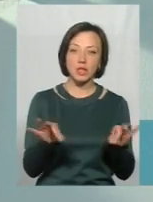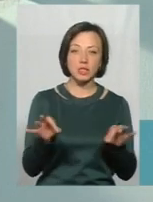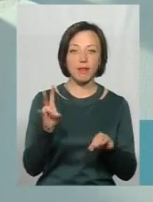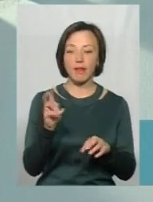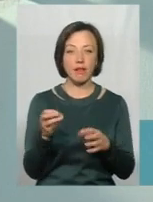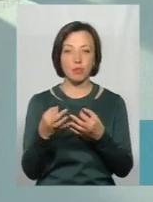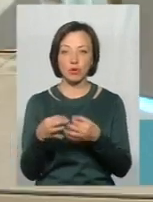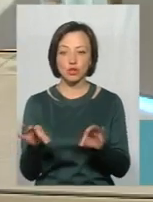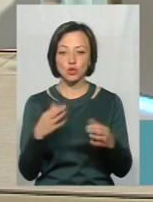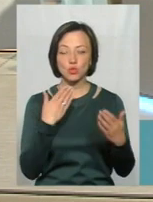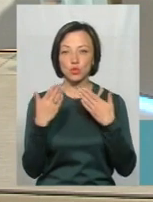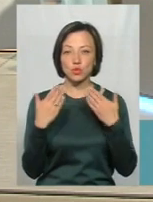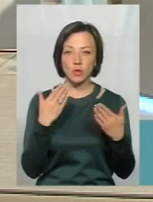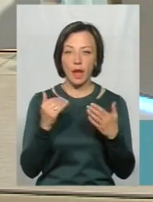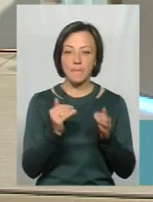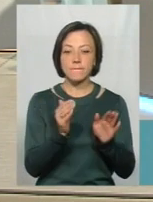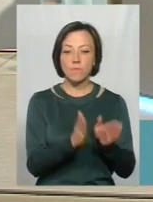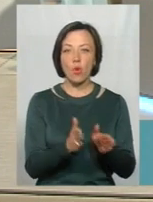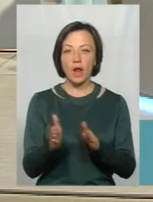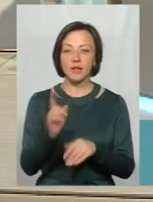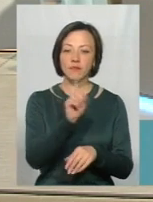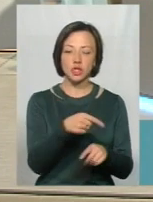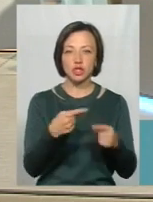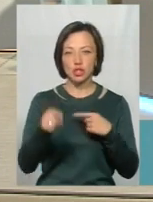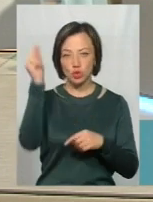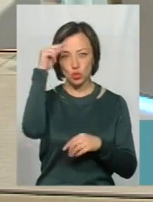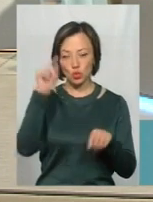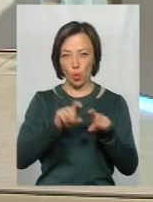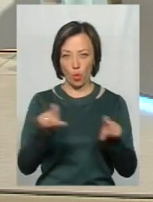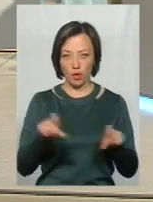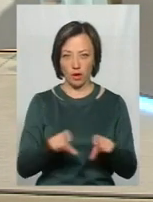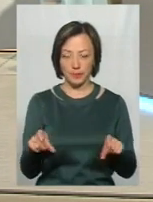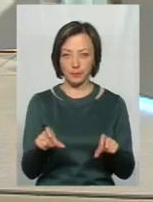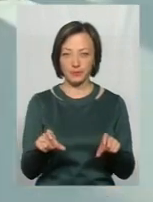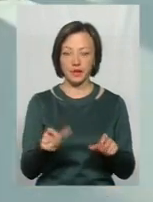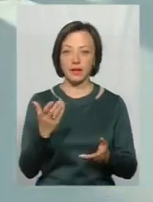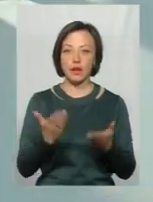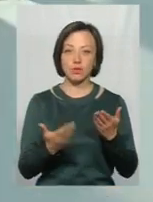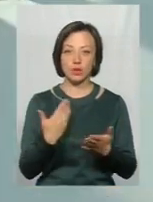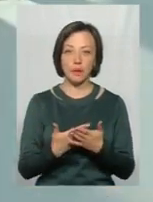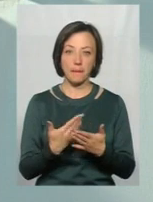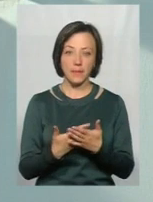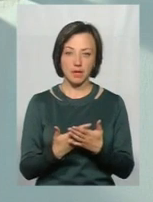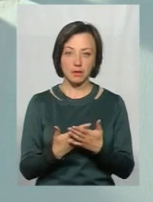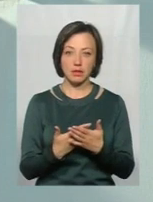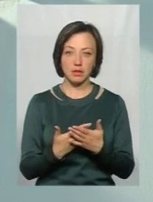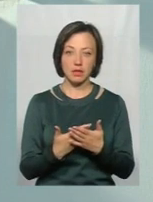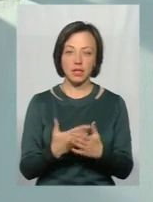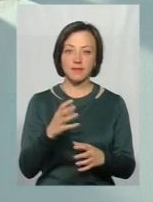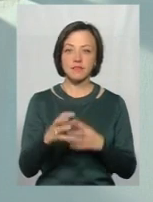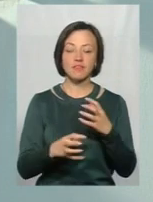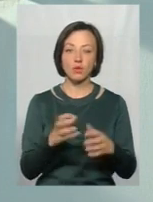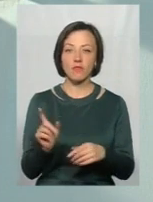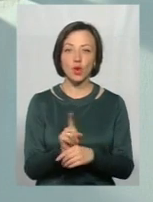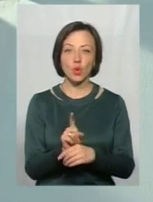недемократичні стосунки і порядки в тих чи інших школах. Ось. Тобто, якщо, наприклад, в світових